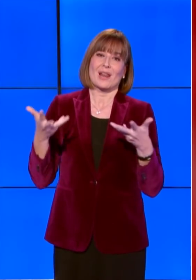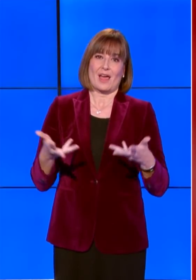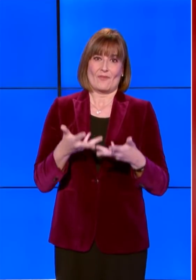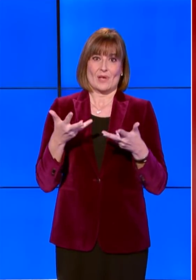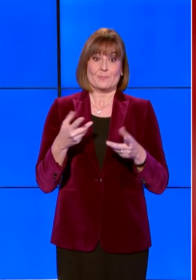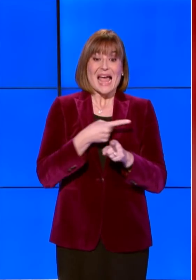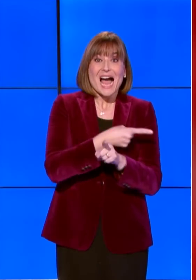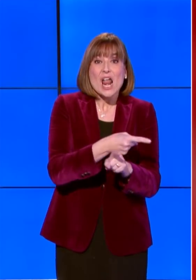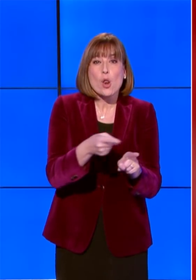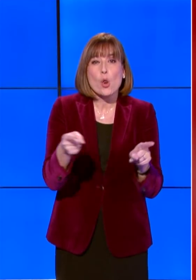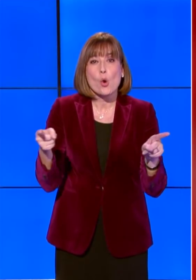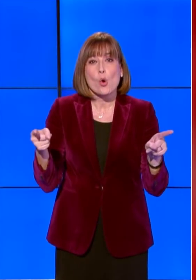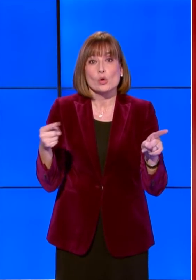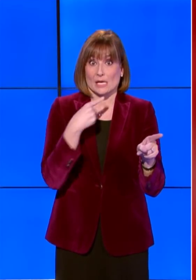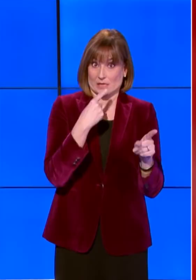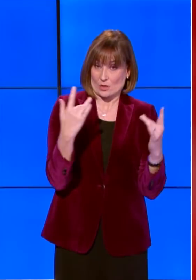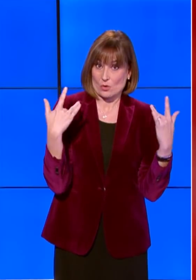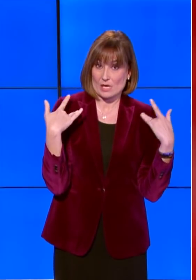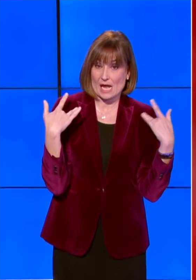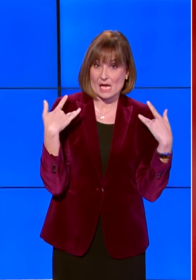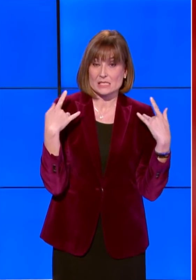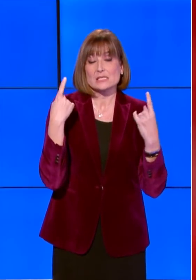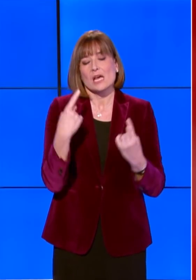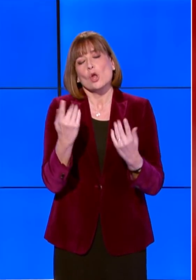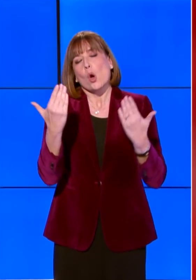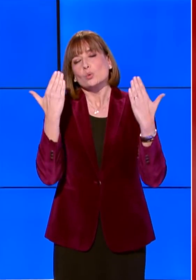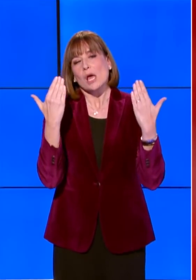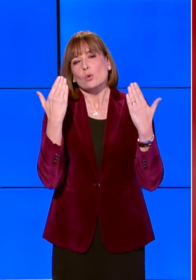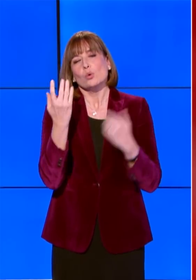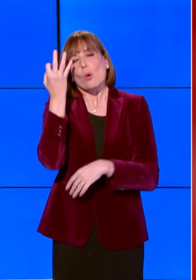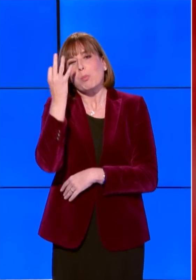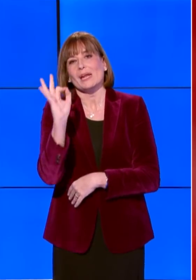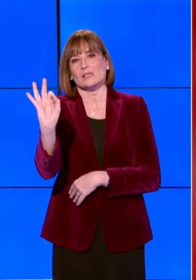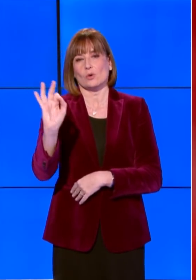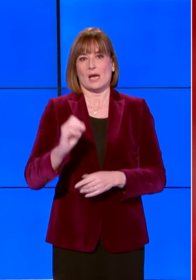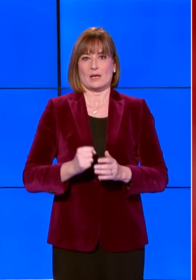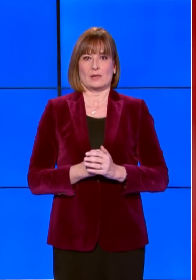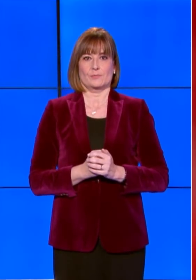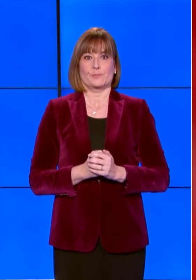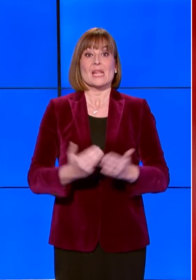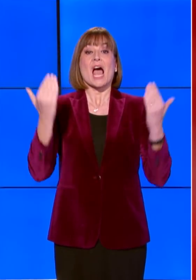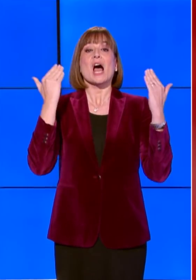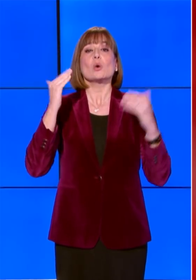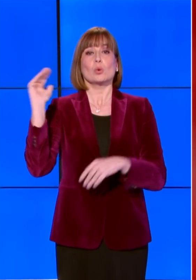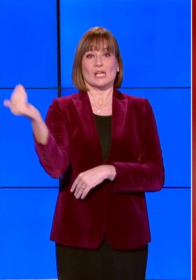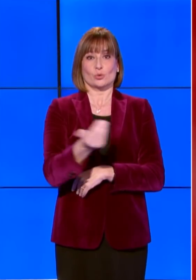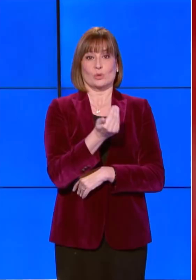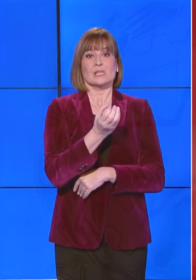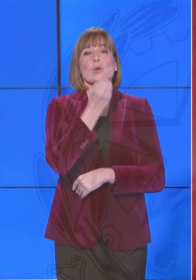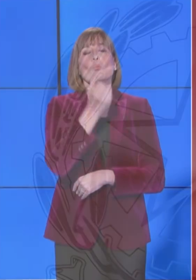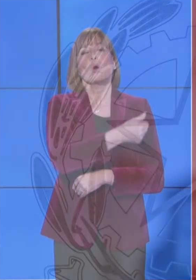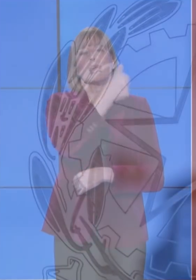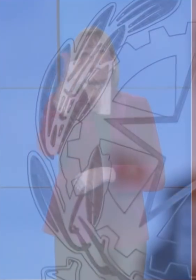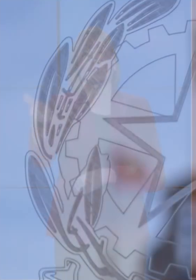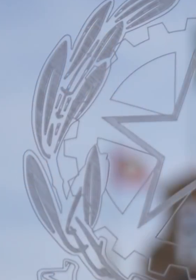A loro, ringraziandoli, esprimo un augurio particolare. Auguri a tutti e buon anno.